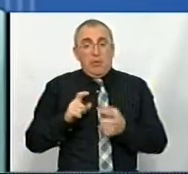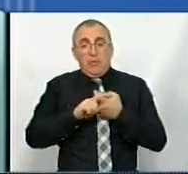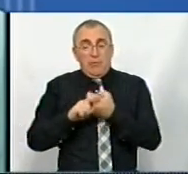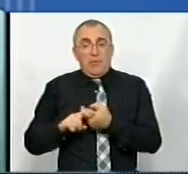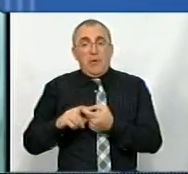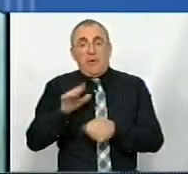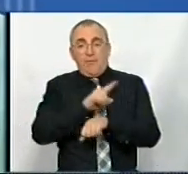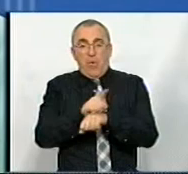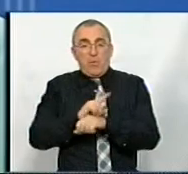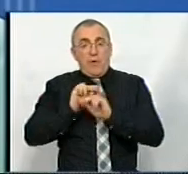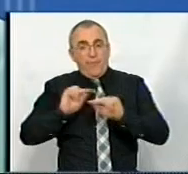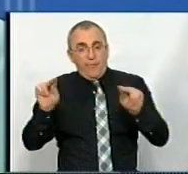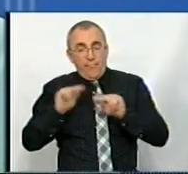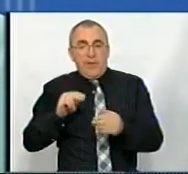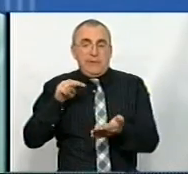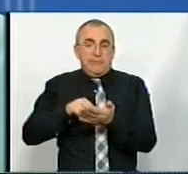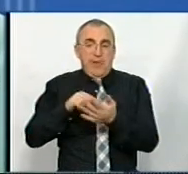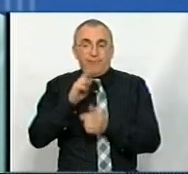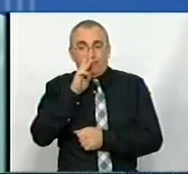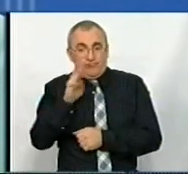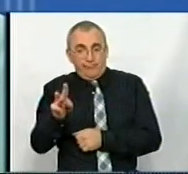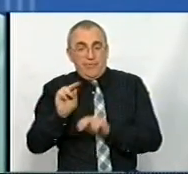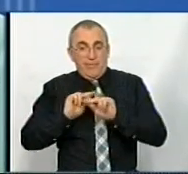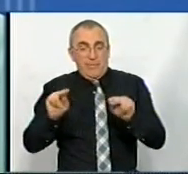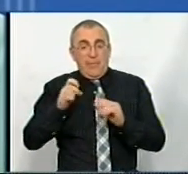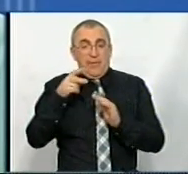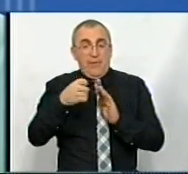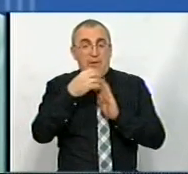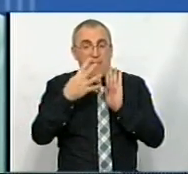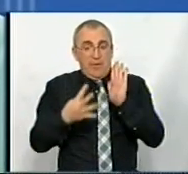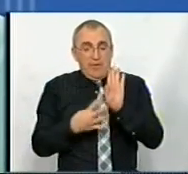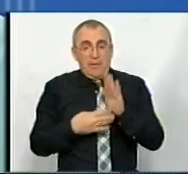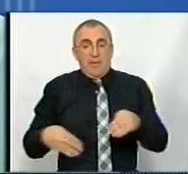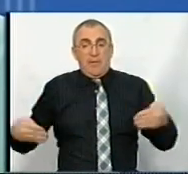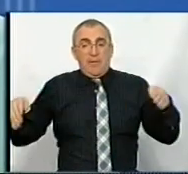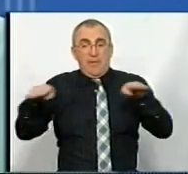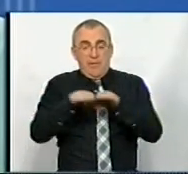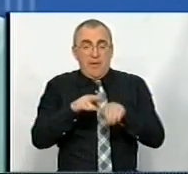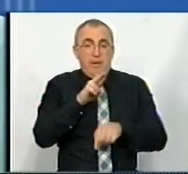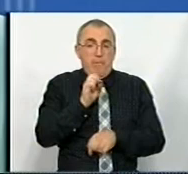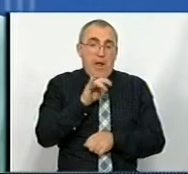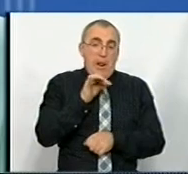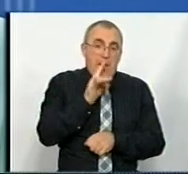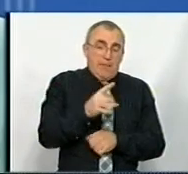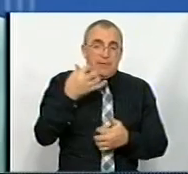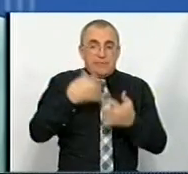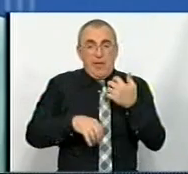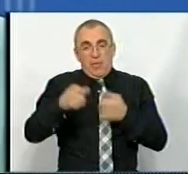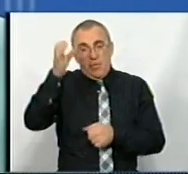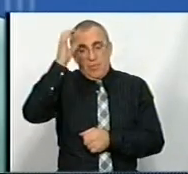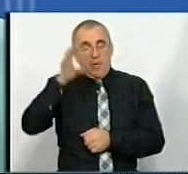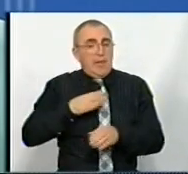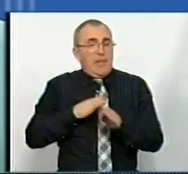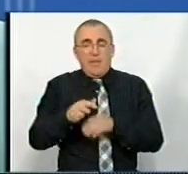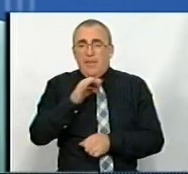годин викладання відповідно ставок викладачів. За 2019 рік той же по рівню бакалавр на рівні загальної середньосвіти було не